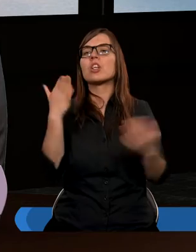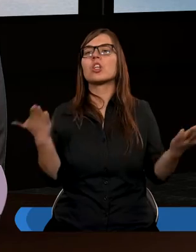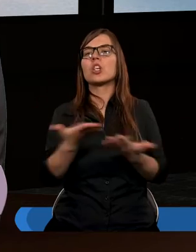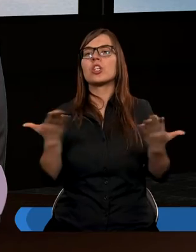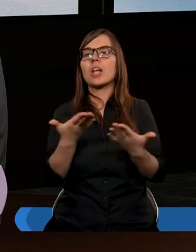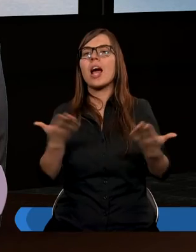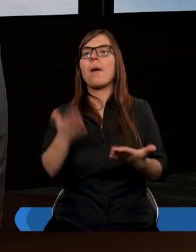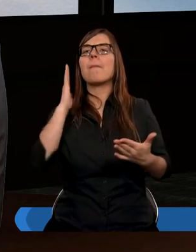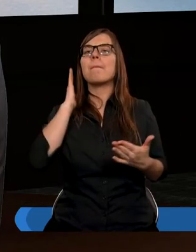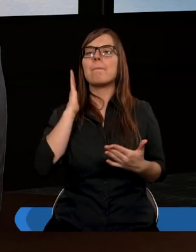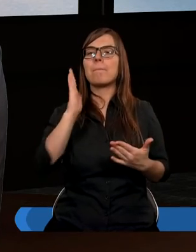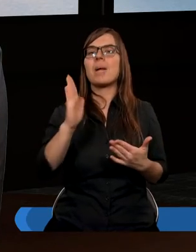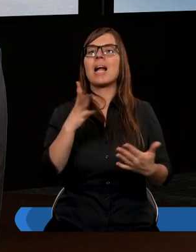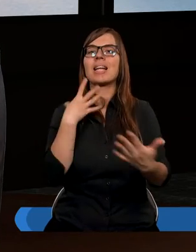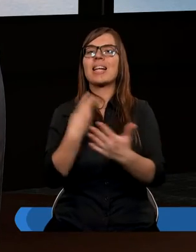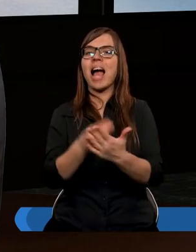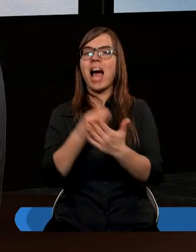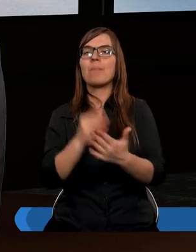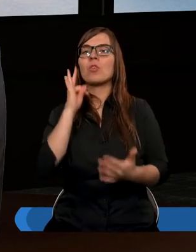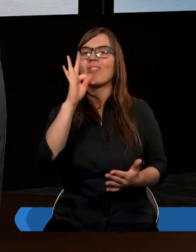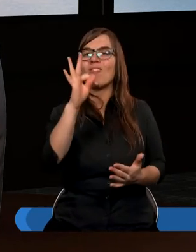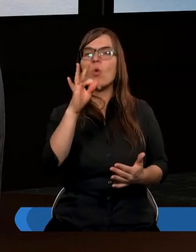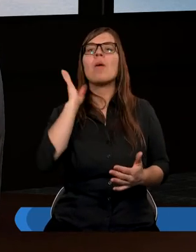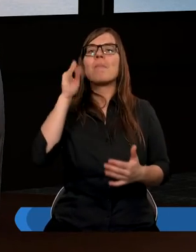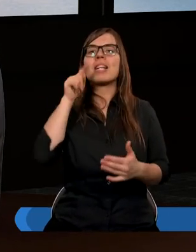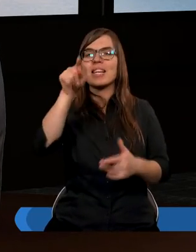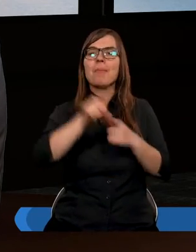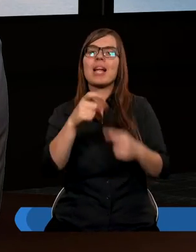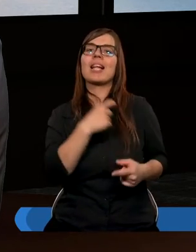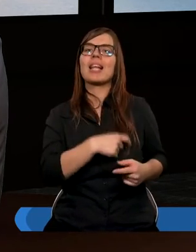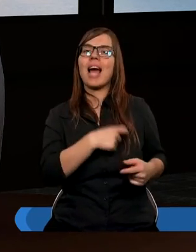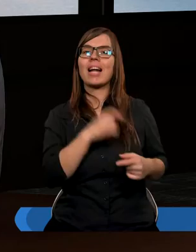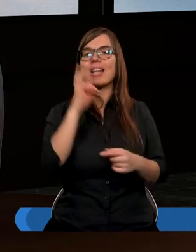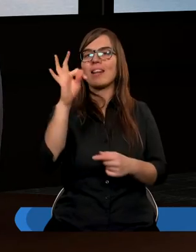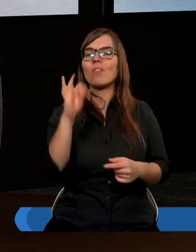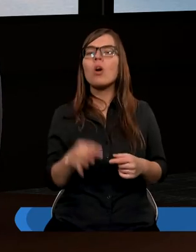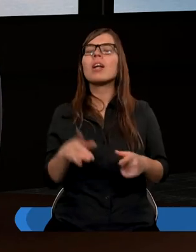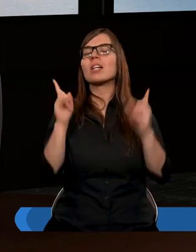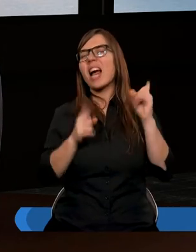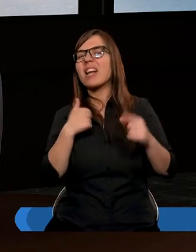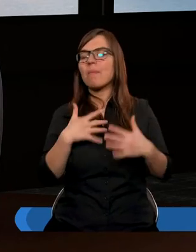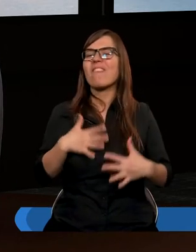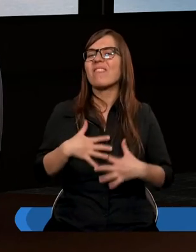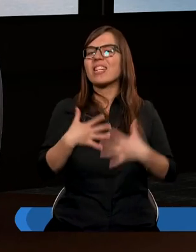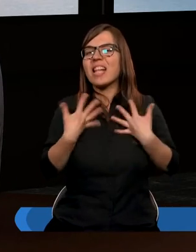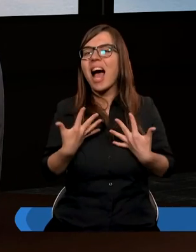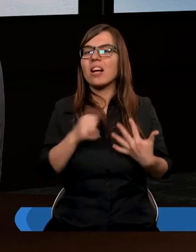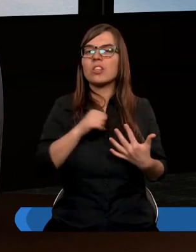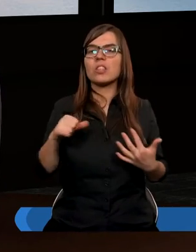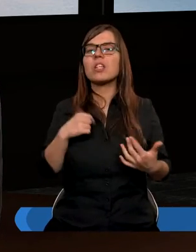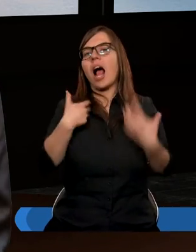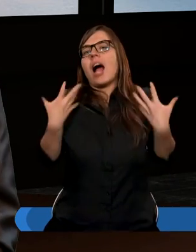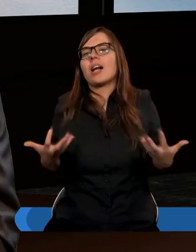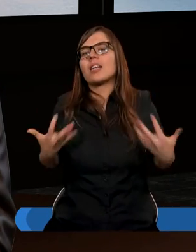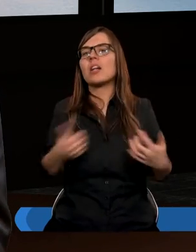gdzie będzie skarb twój, tam będzie i twoje serce. Czasami mogłoby się nam wydawać, że ja